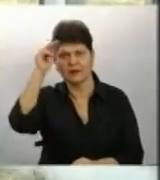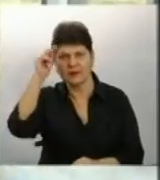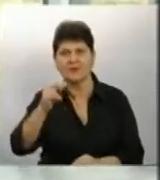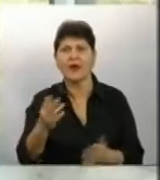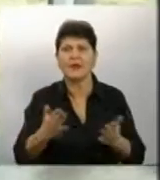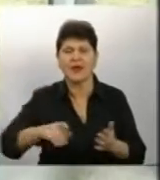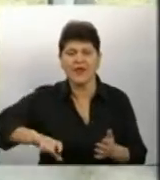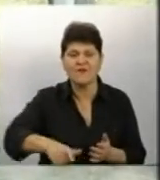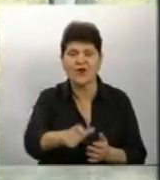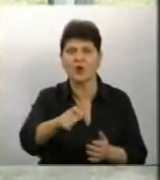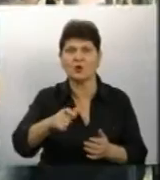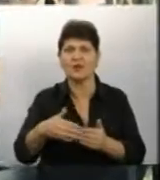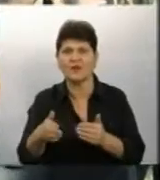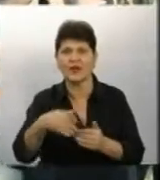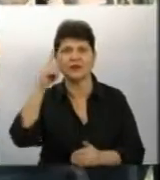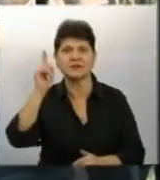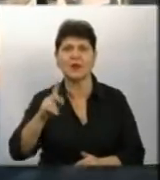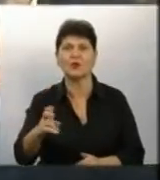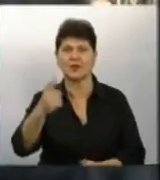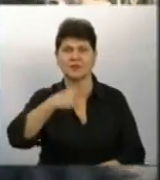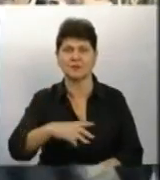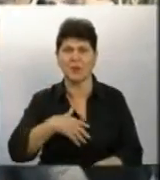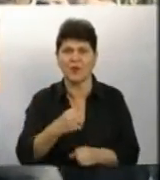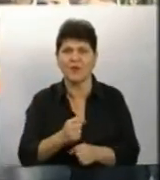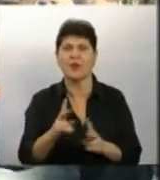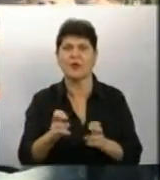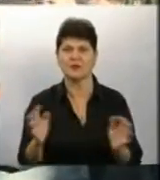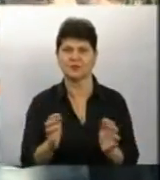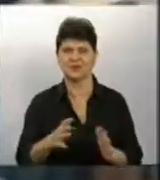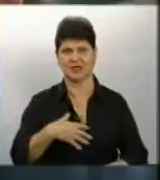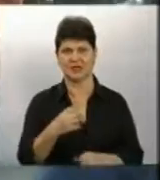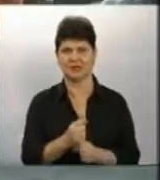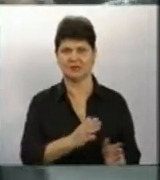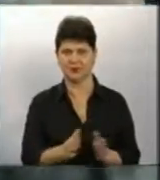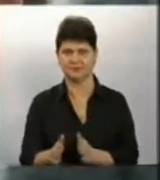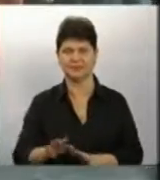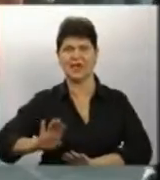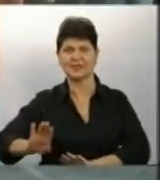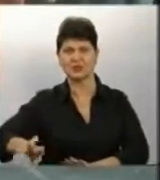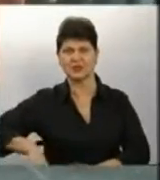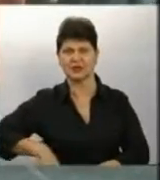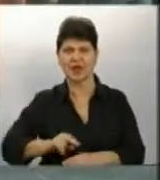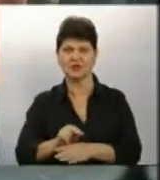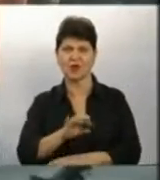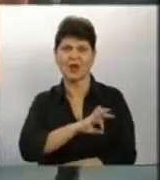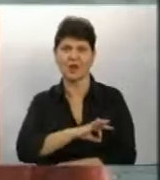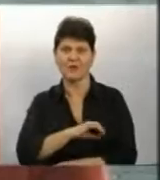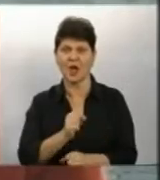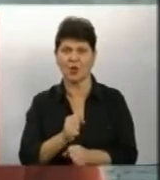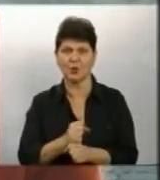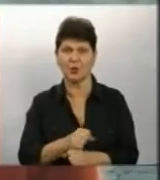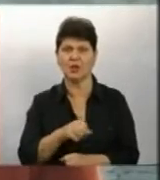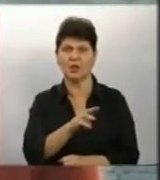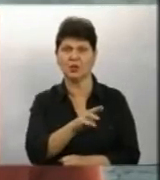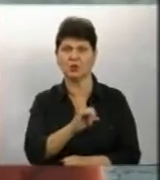потрібно виходити Вони знають, як себе поводити, вони знають, що потрібно зберігати дисципліну Заступниця директора з навчально-виховної роботи Тетяна